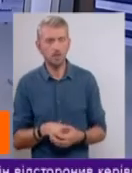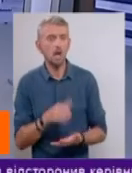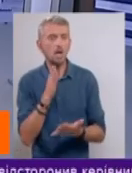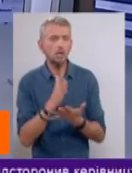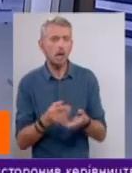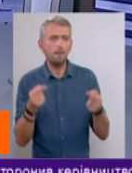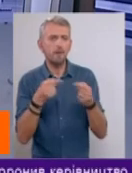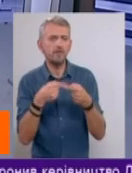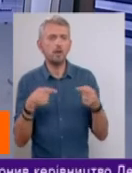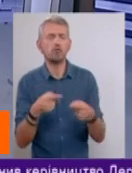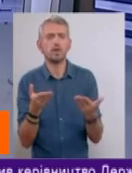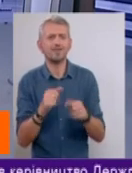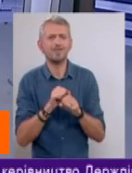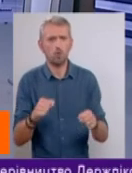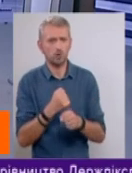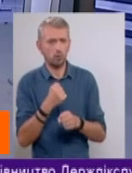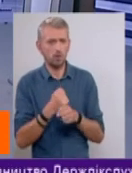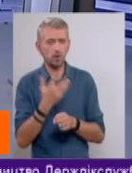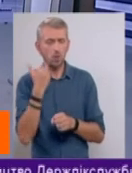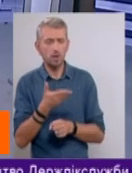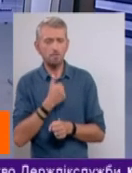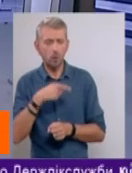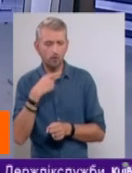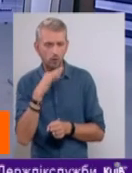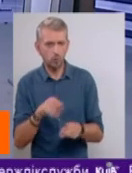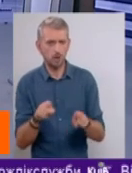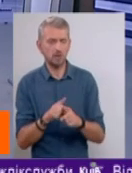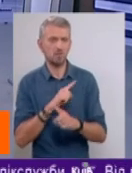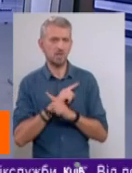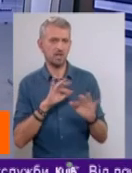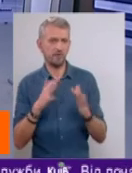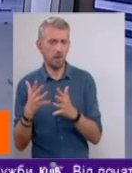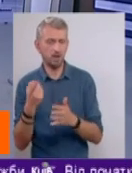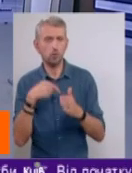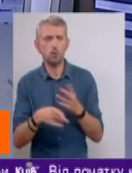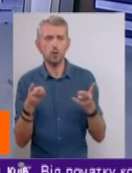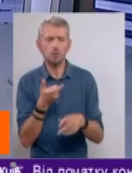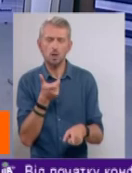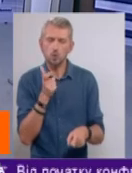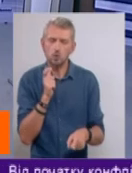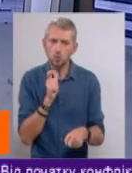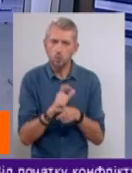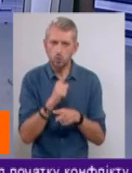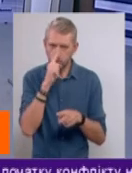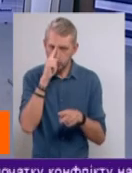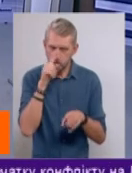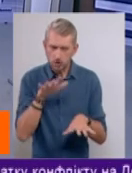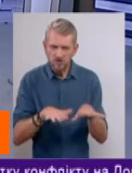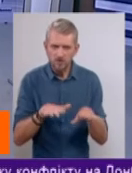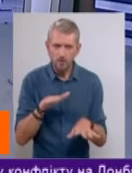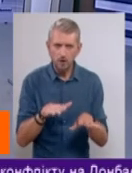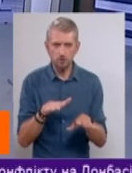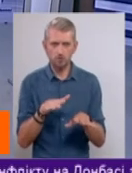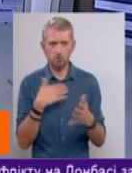певні речі, які не можна робити, коли ми говоримо про такі смертельні випадки. Тому треба дуже-дуже зважено до медійного